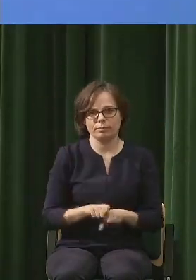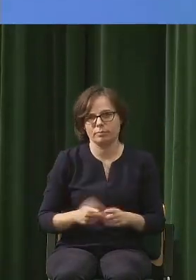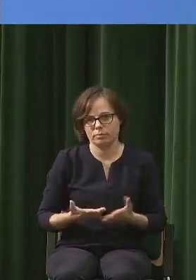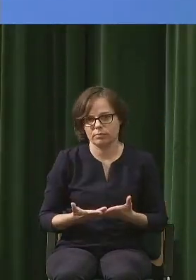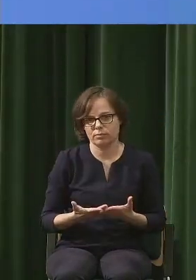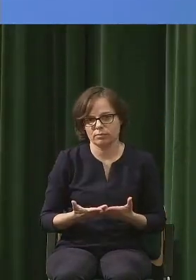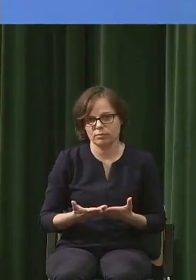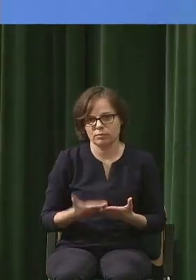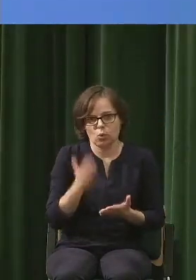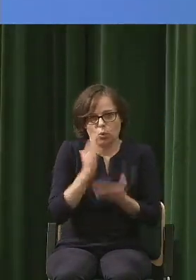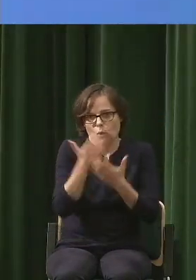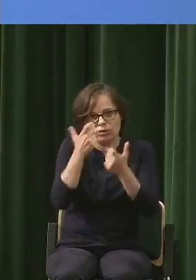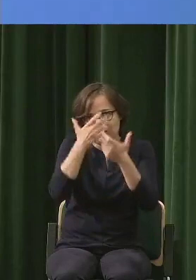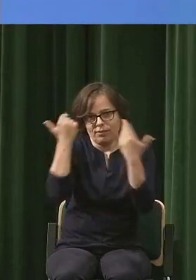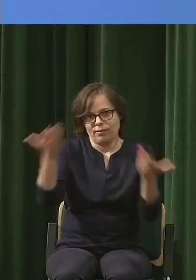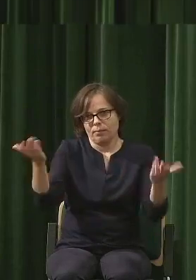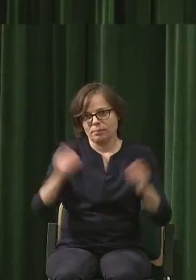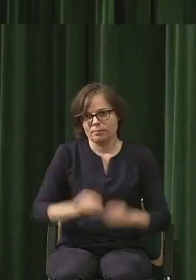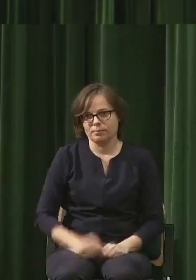wiem po prostu.